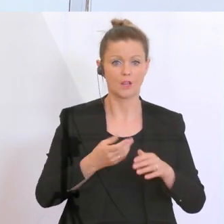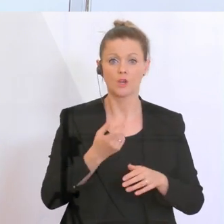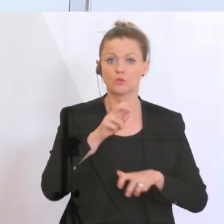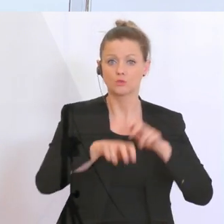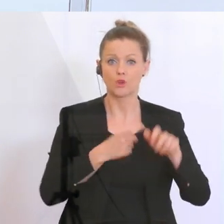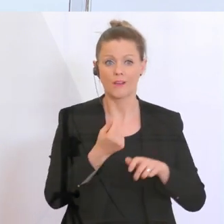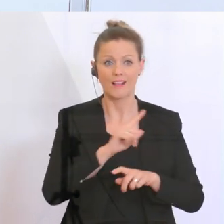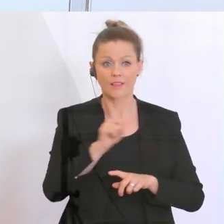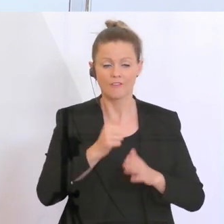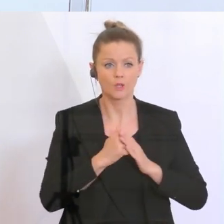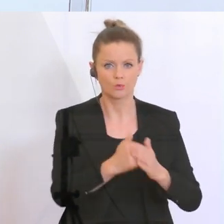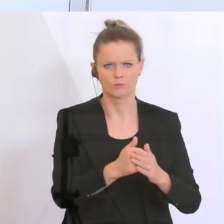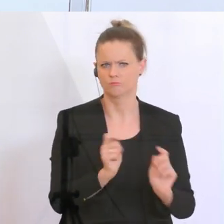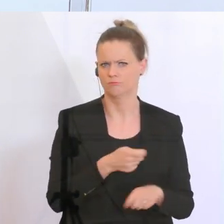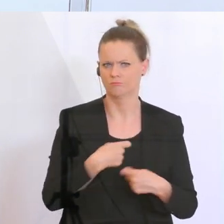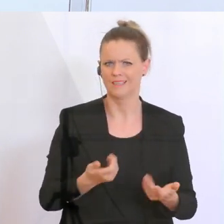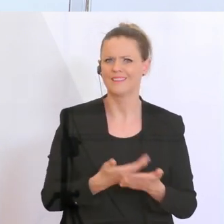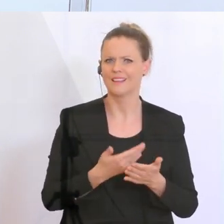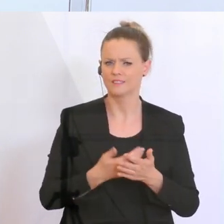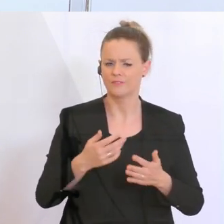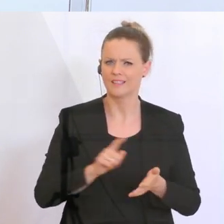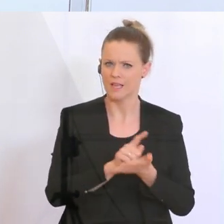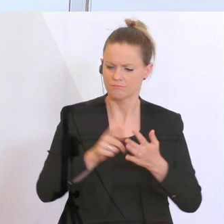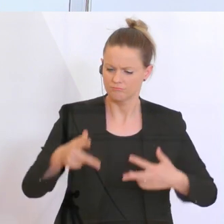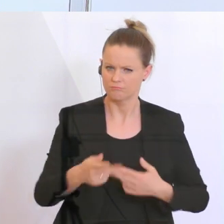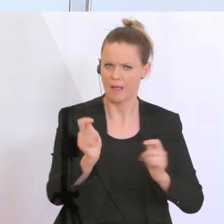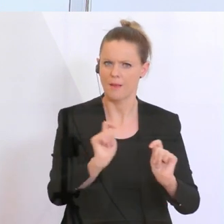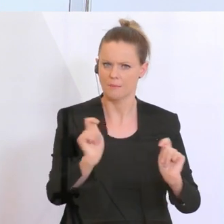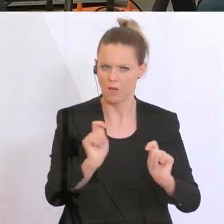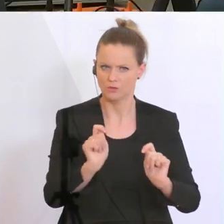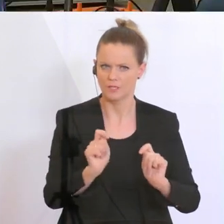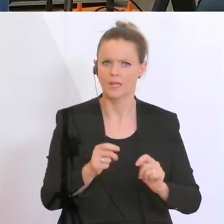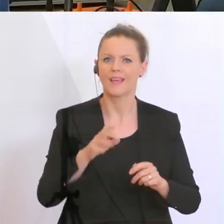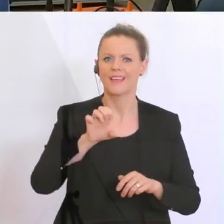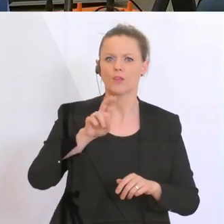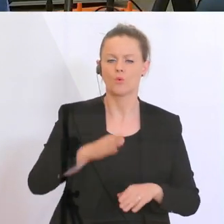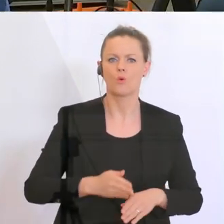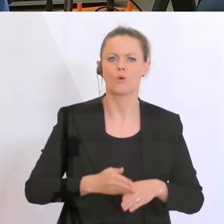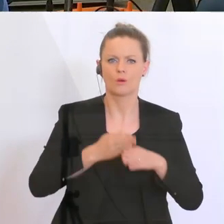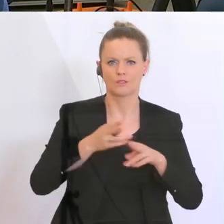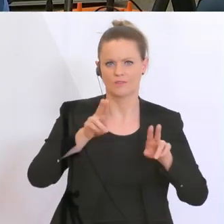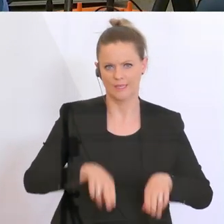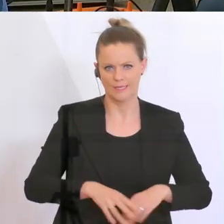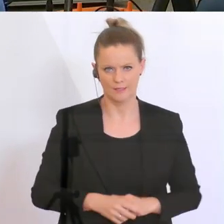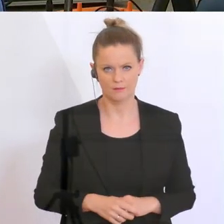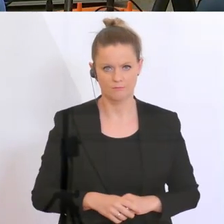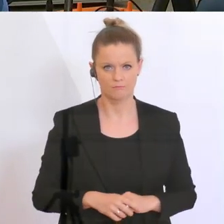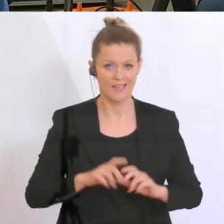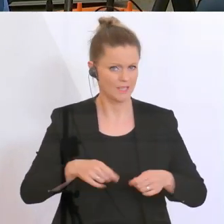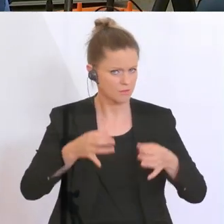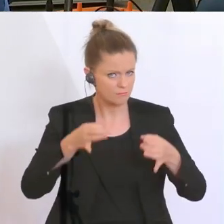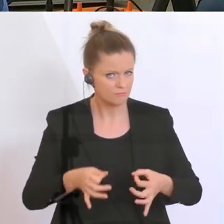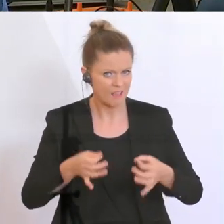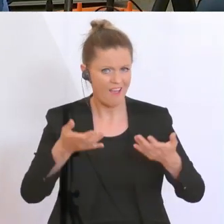nicht sein. Deswegen ein temporäres Aussetzen des EU-Beihilfenrechts. Einen konkreten Fall,